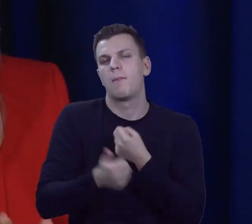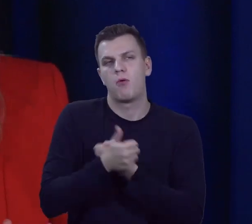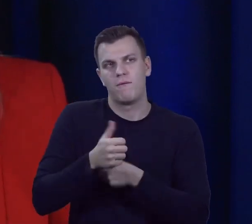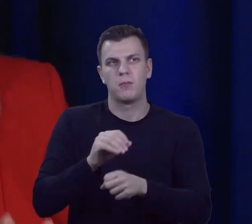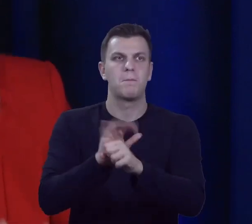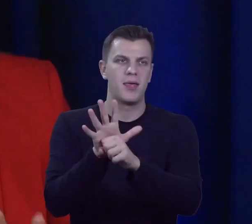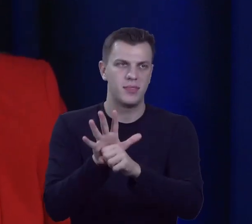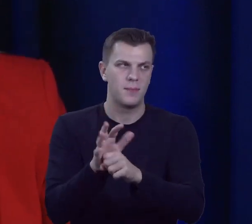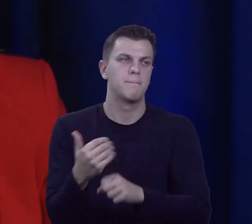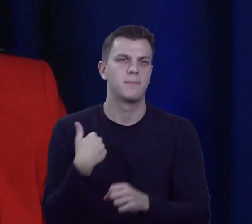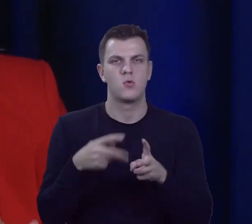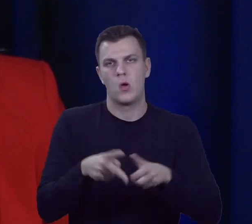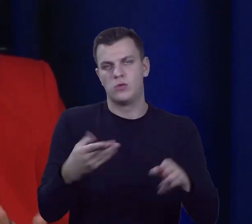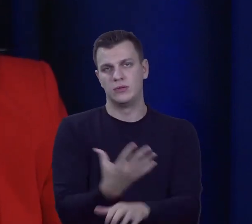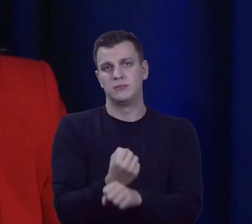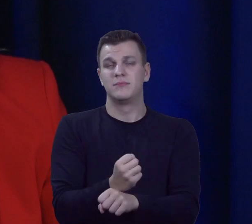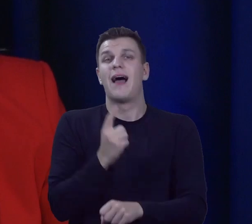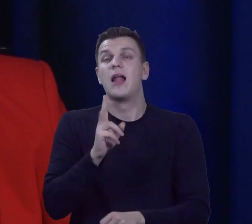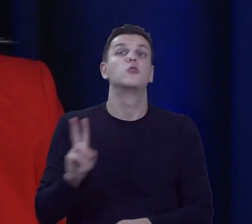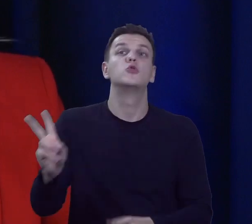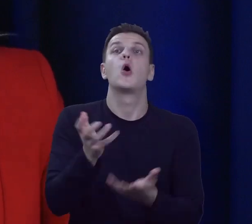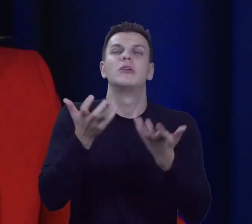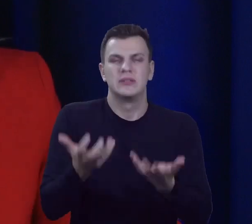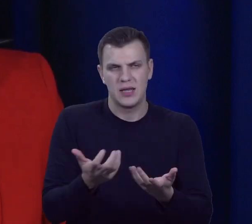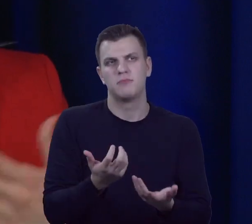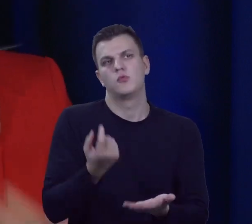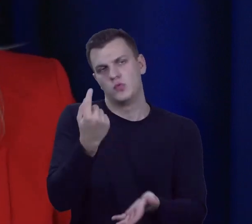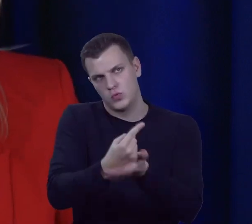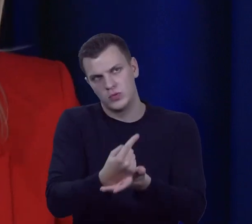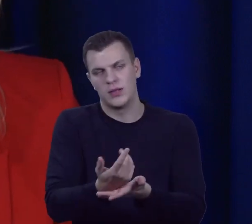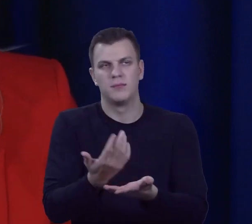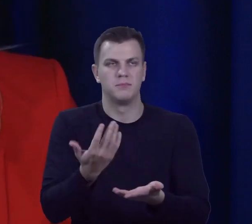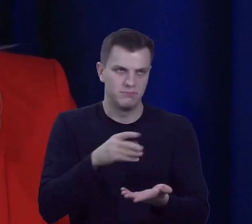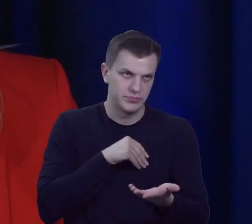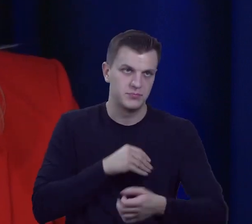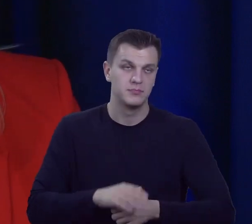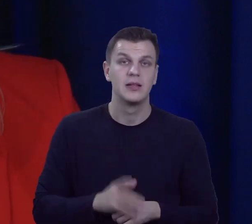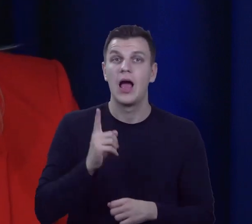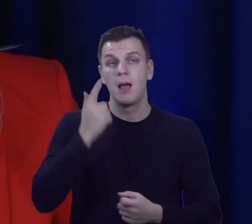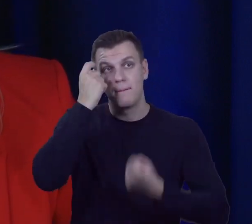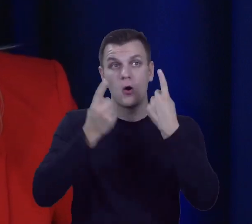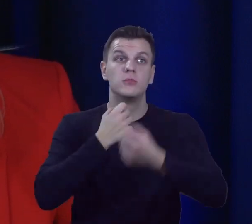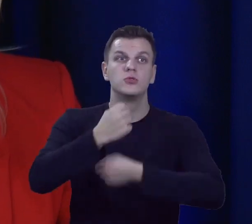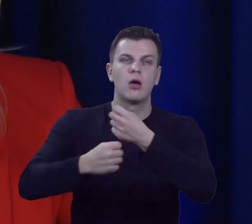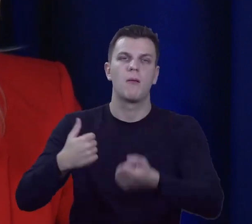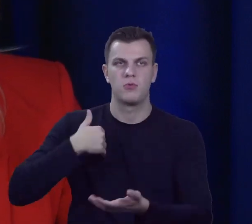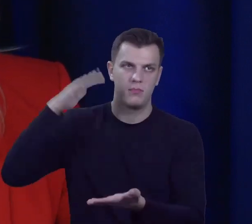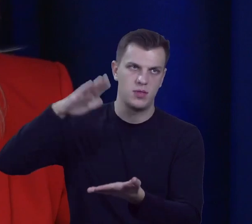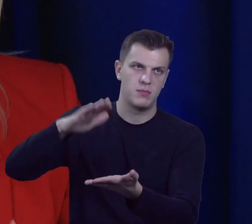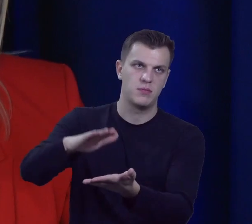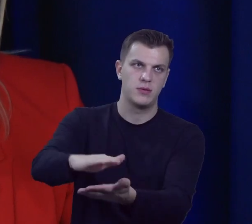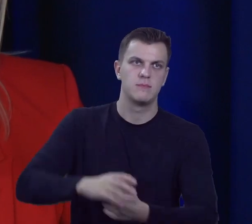mocno nablokował, ale dla chcącego i trudnego, kto chciał, to działał. Jednak tych inicjatyw było coraz mniej. I tutaj